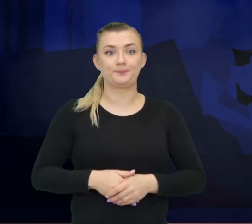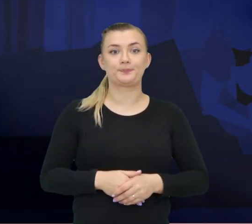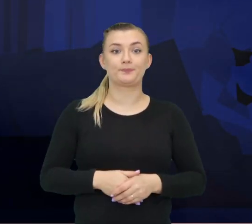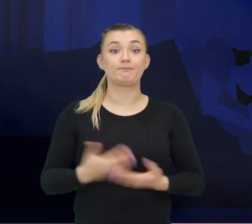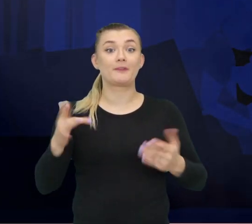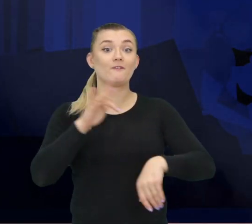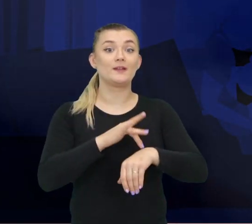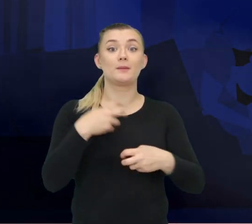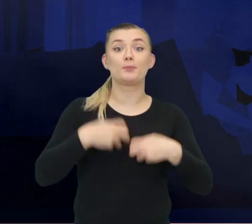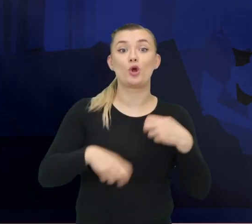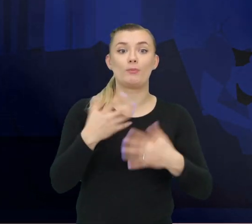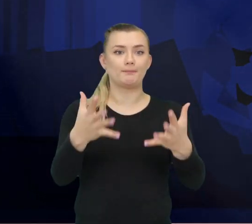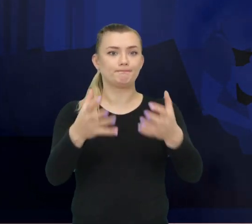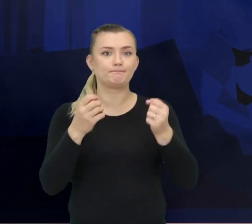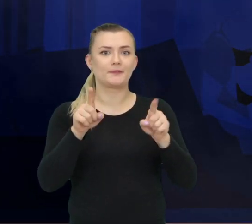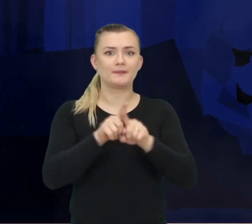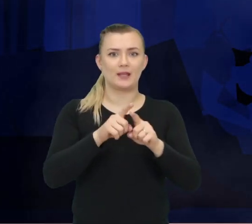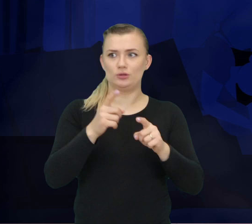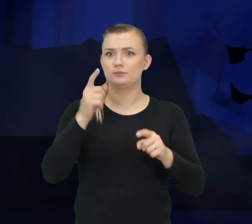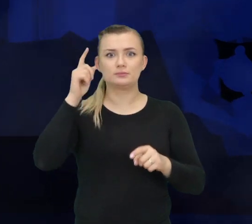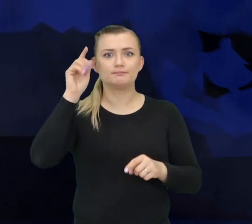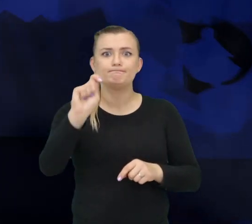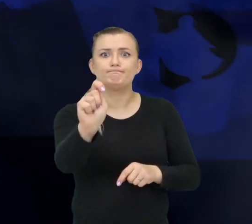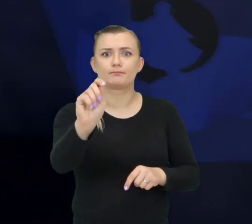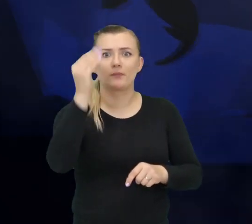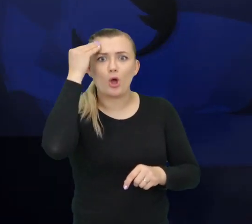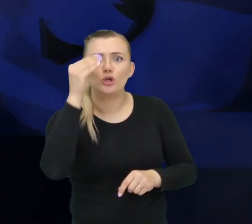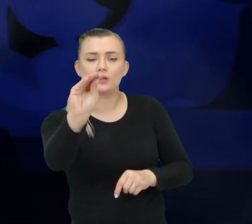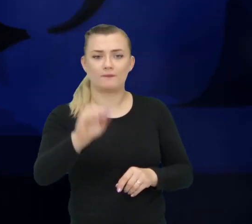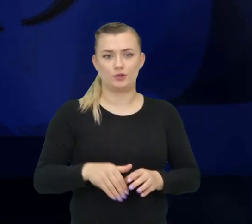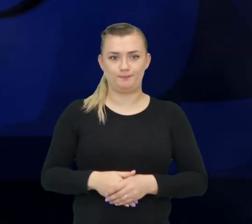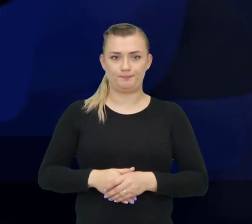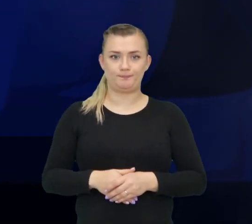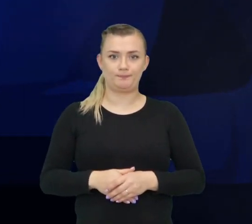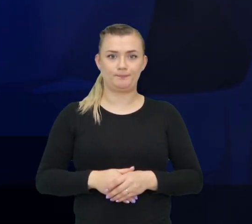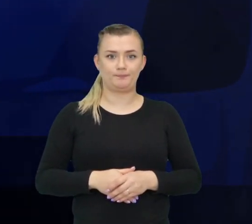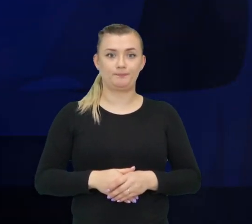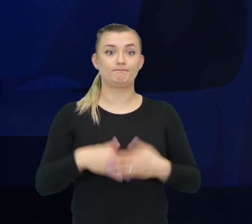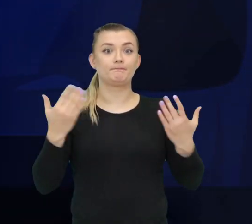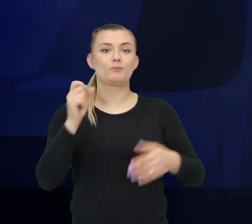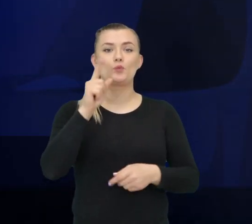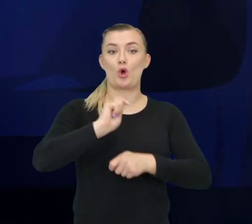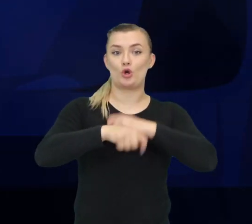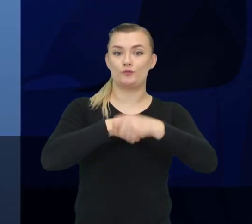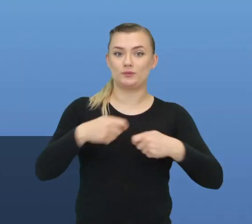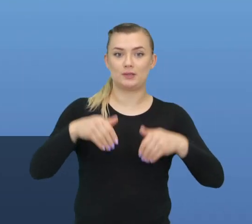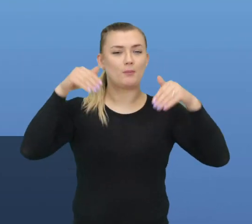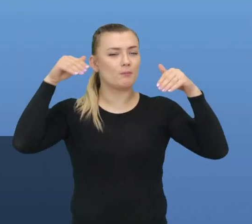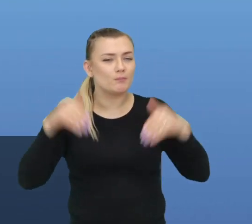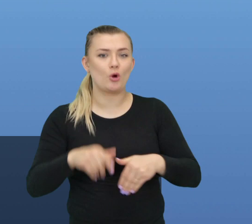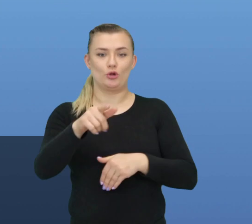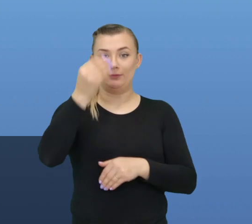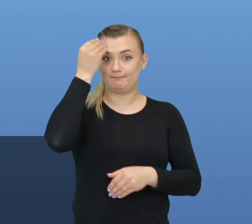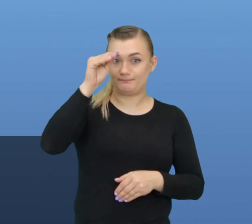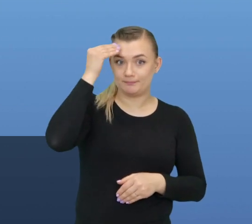zdrowiu. Wynika to z problemów z odbiorem i identyfikacją sygnałów ostrzegawczych. Istnieje jednak rozwiązanie,